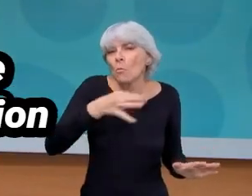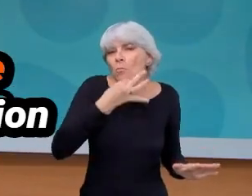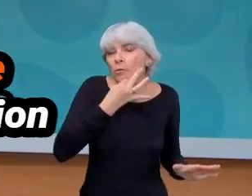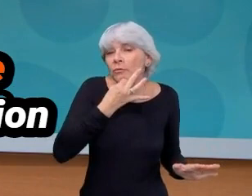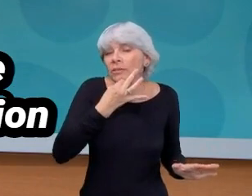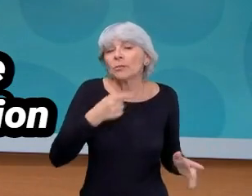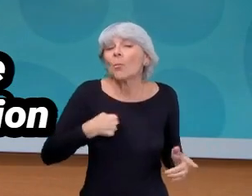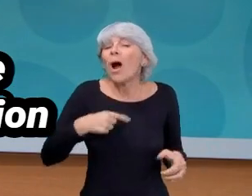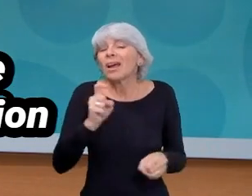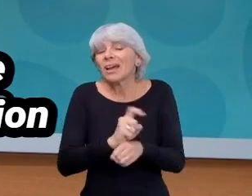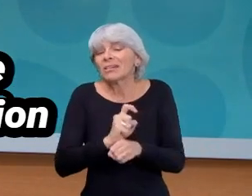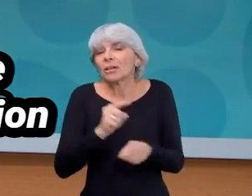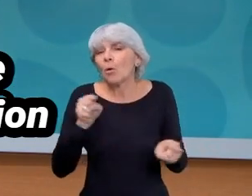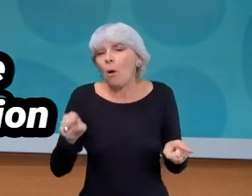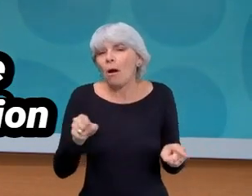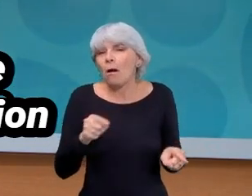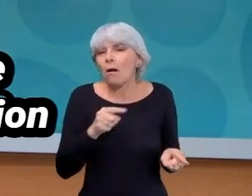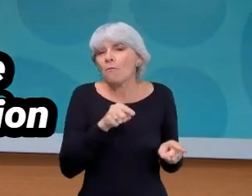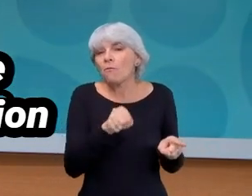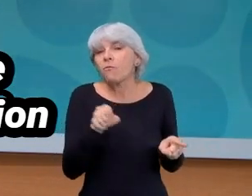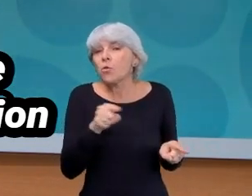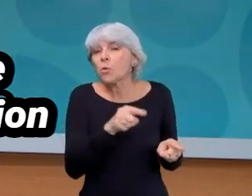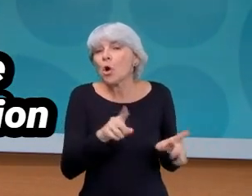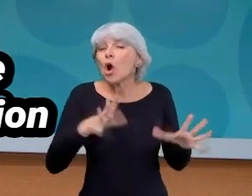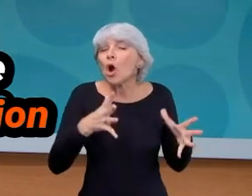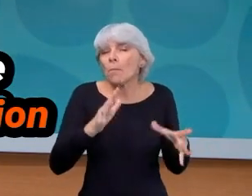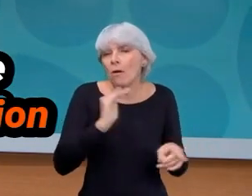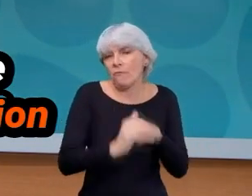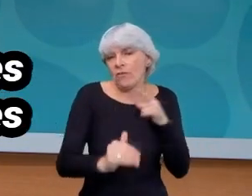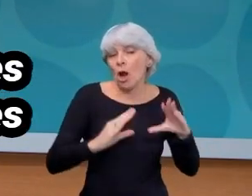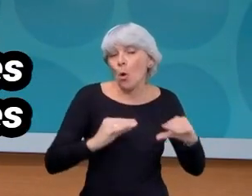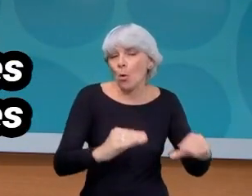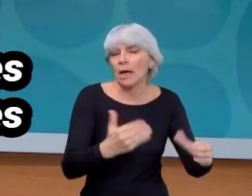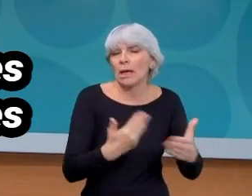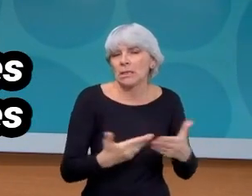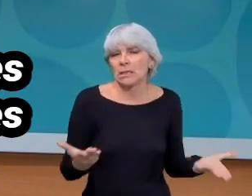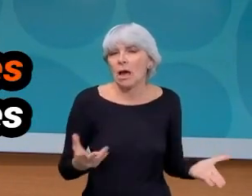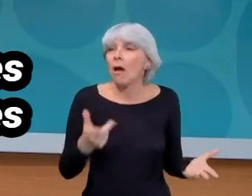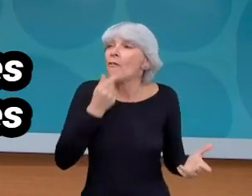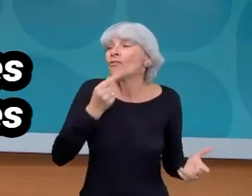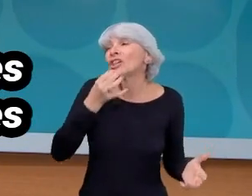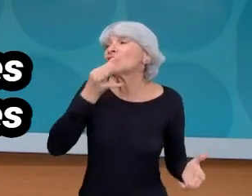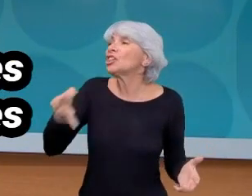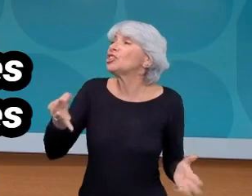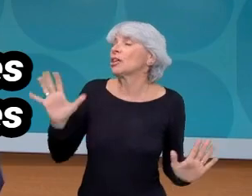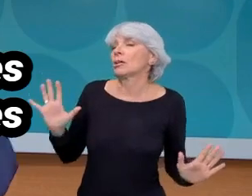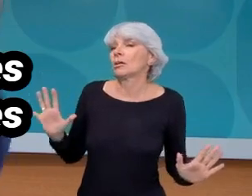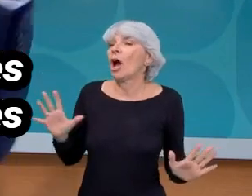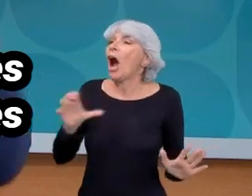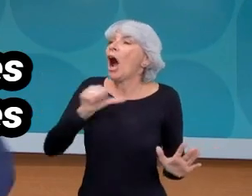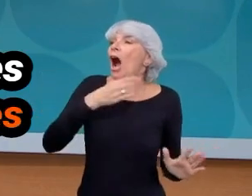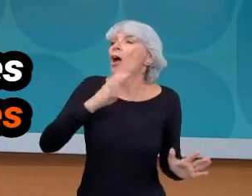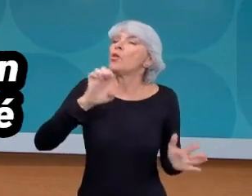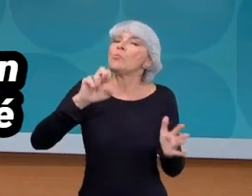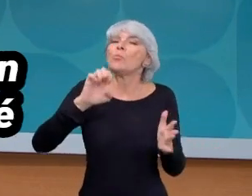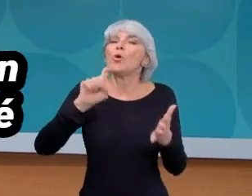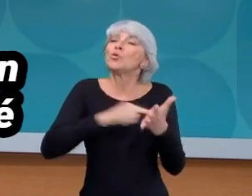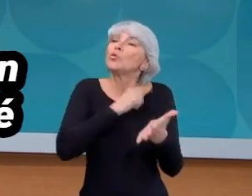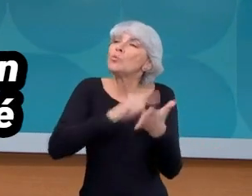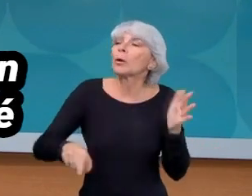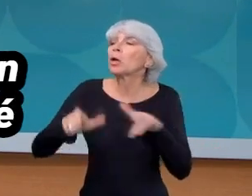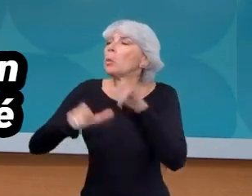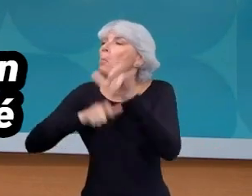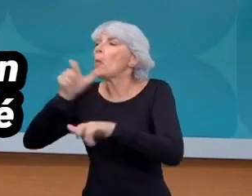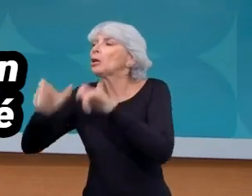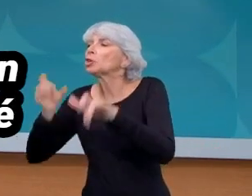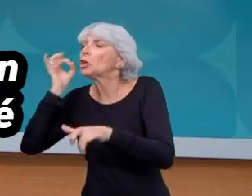Moi, ce que je vous reproche, c'est derrière la mise en application. Parce que c'est facile de dire des choses comme ça. L'AME, supprime. Les mecs qui font